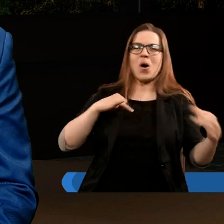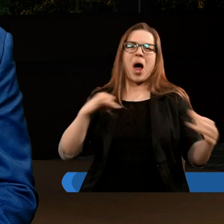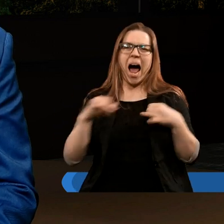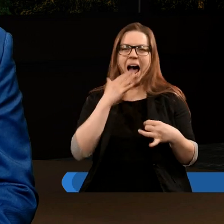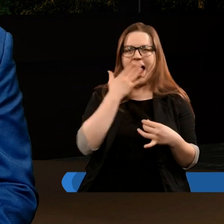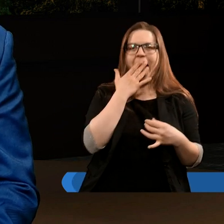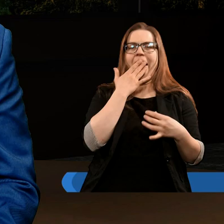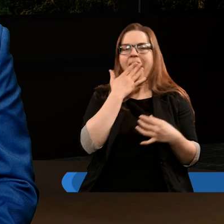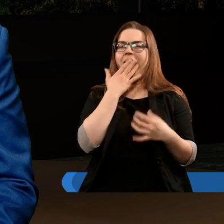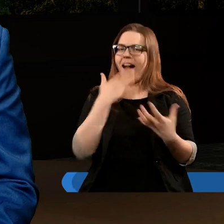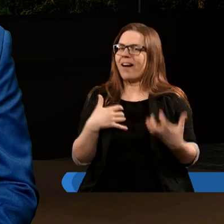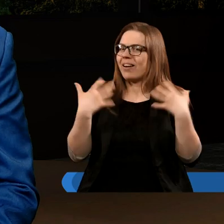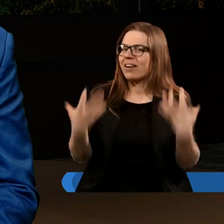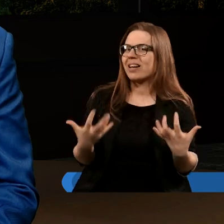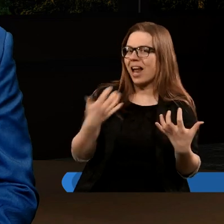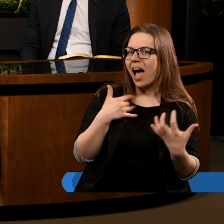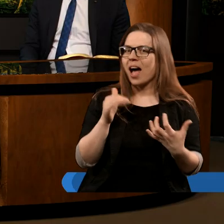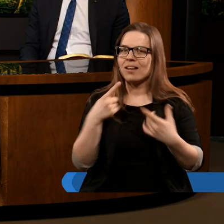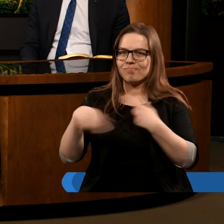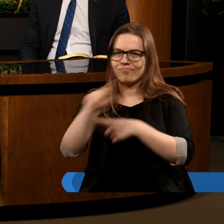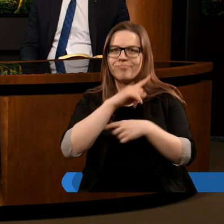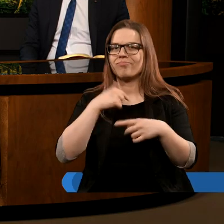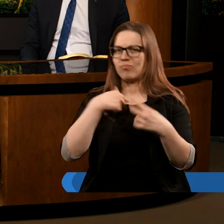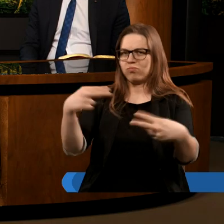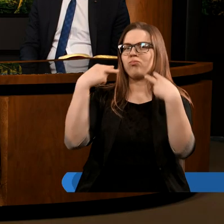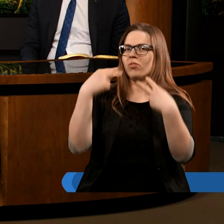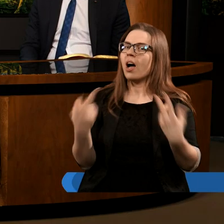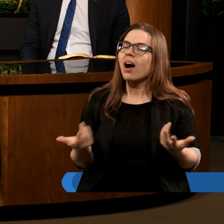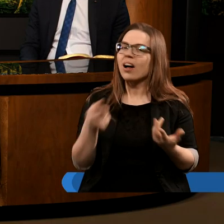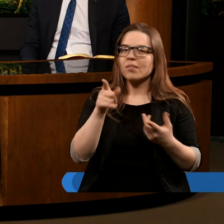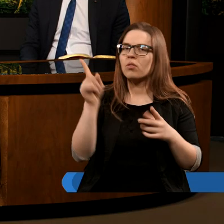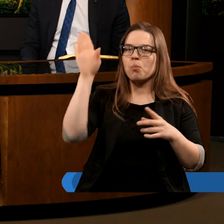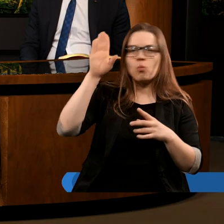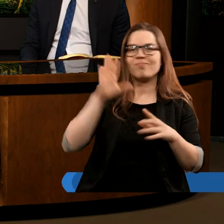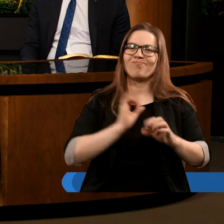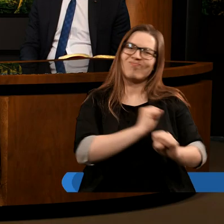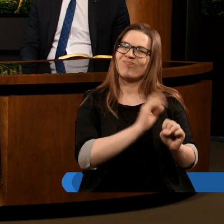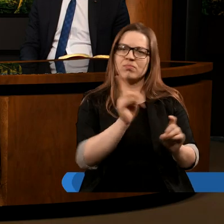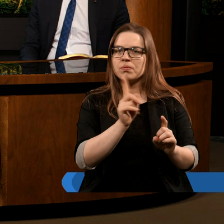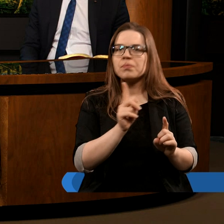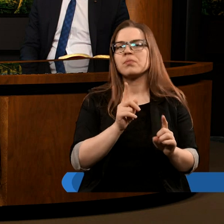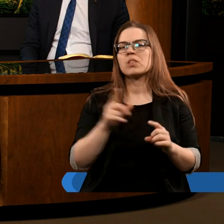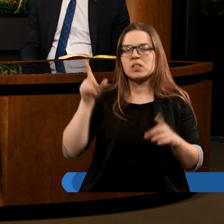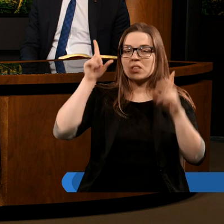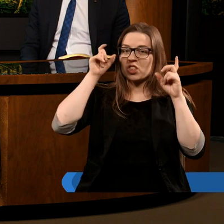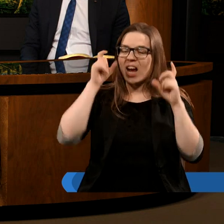symbol oczywiście. I jak rozumiemy treść całej Biblii, całego Pisma Świętego, widzimy, że szatan jest uzurpatorem.